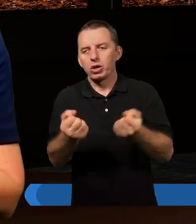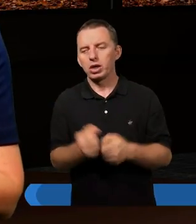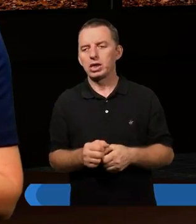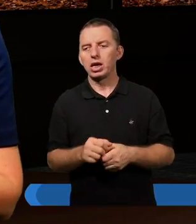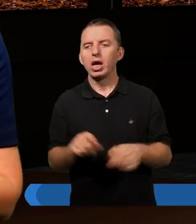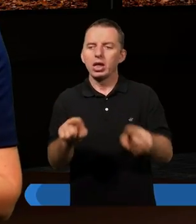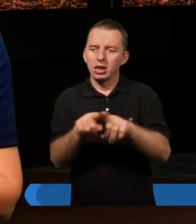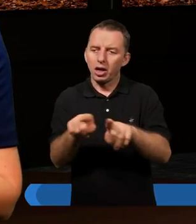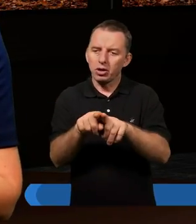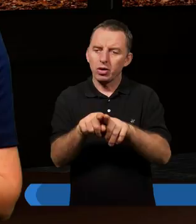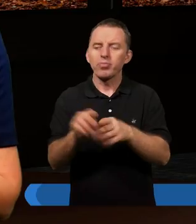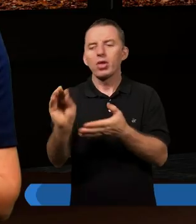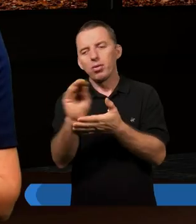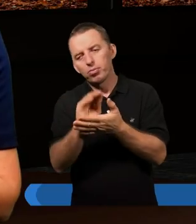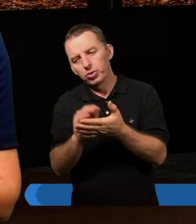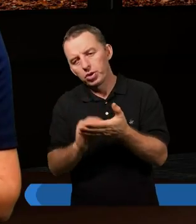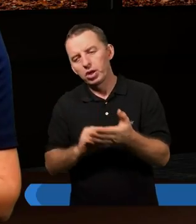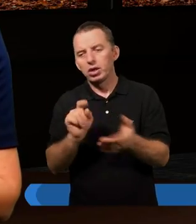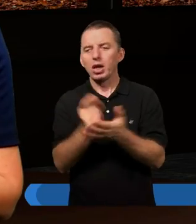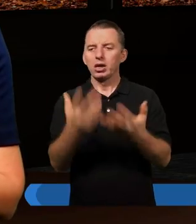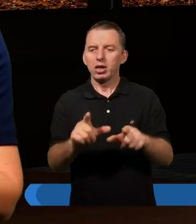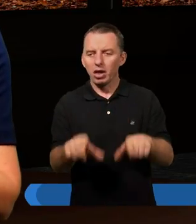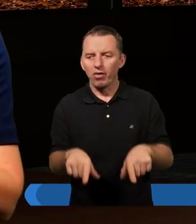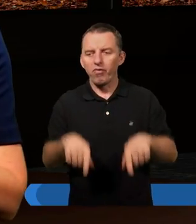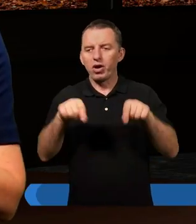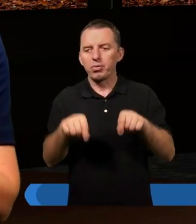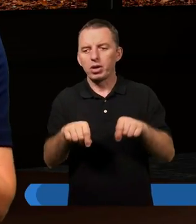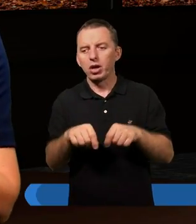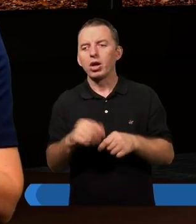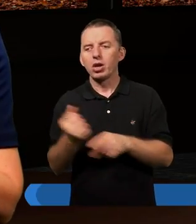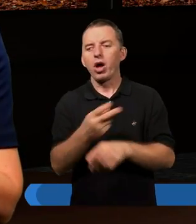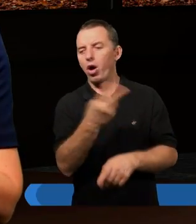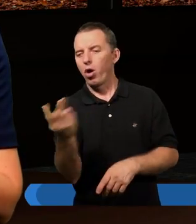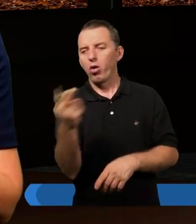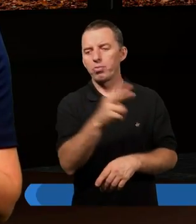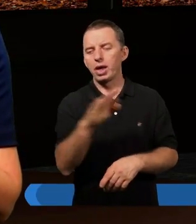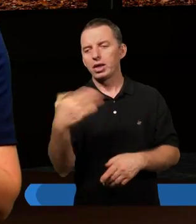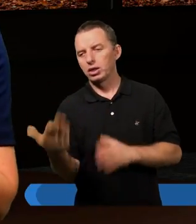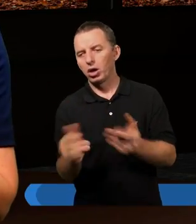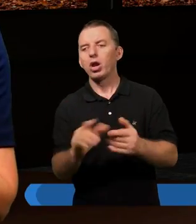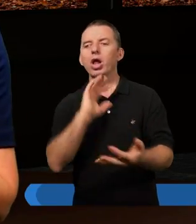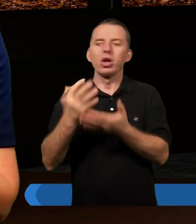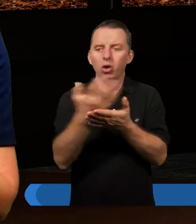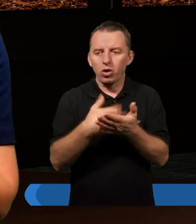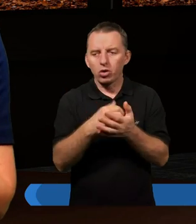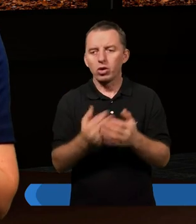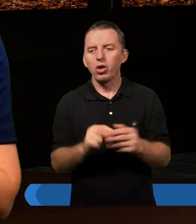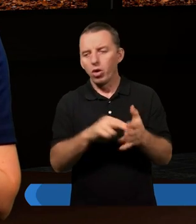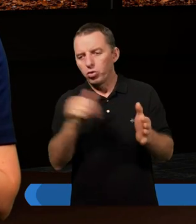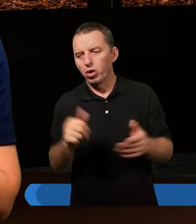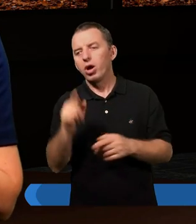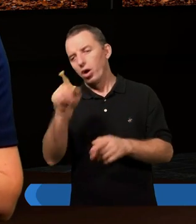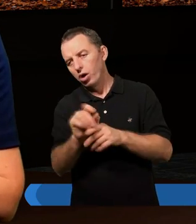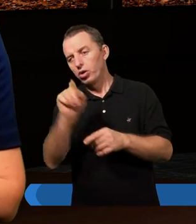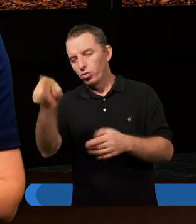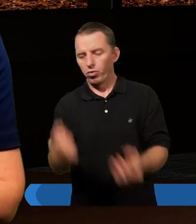Zresztą też pisze, że też się chce tam wybrać, żeby obie strony skorzystały, żeby on się umocnił od nich, a oni